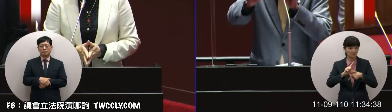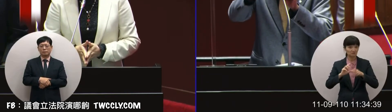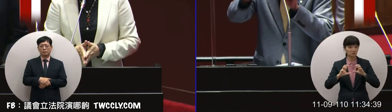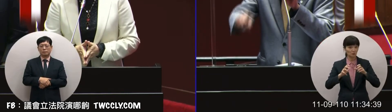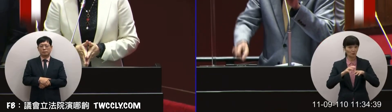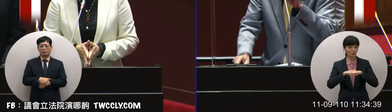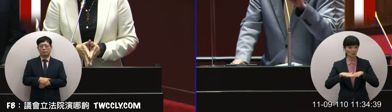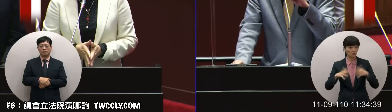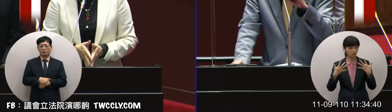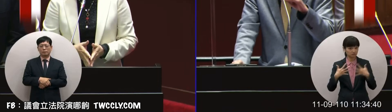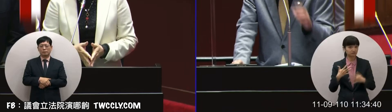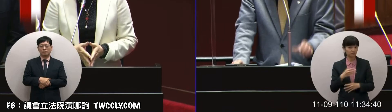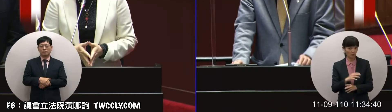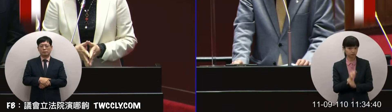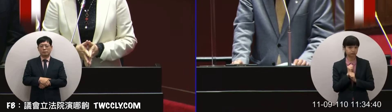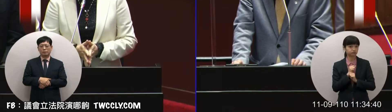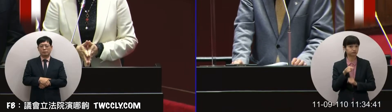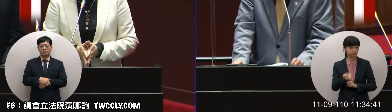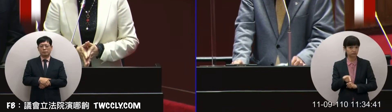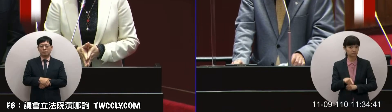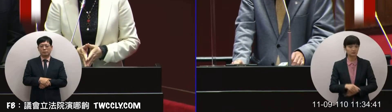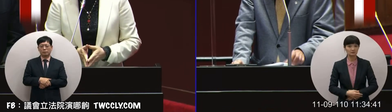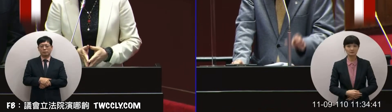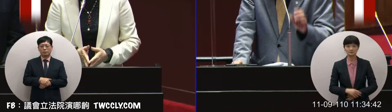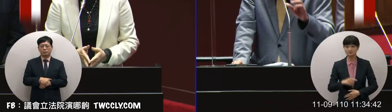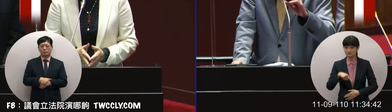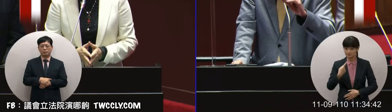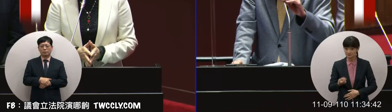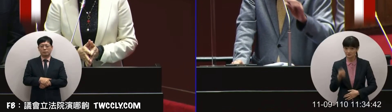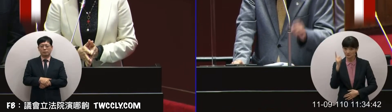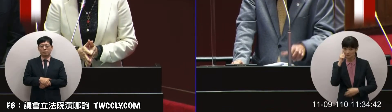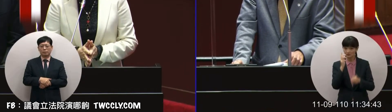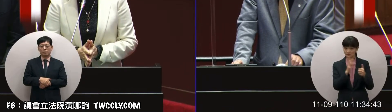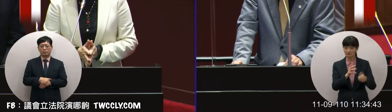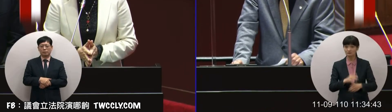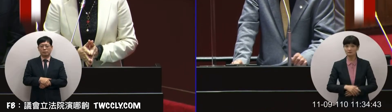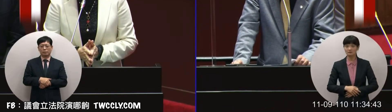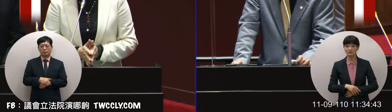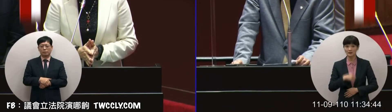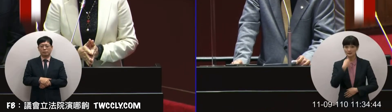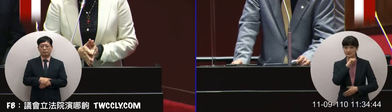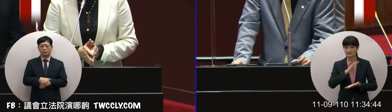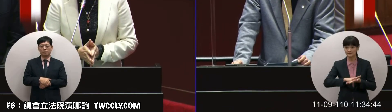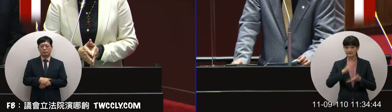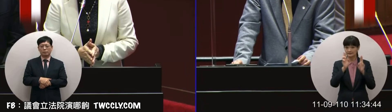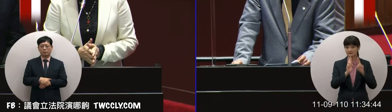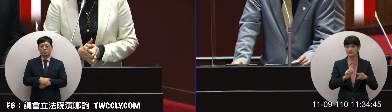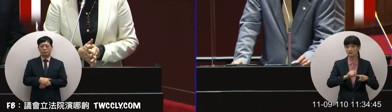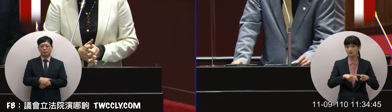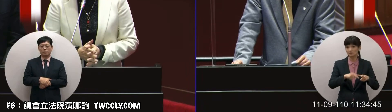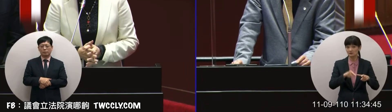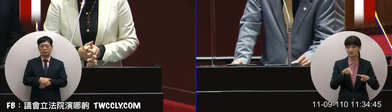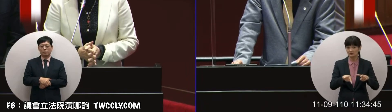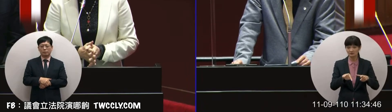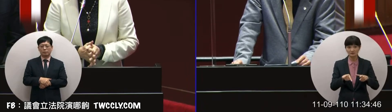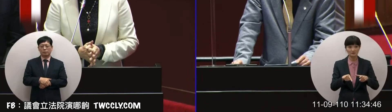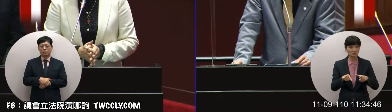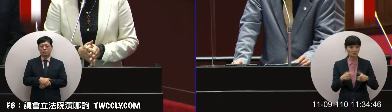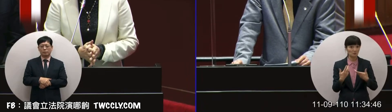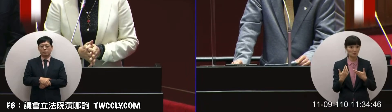所以再下來我要向他請教一下那個關於台積電要把私事交給美國